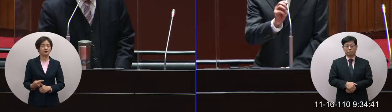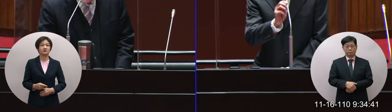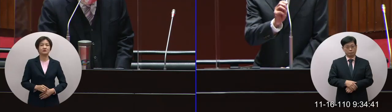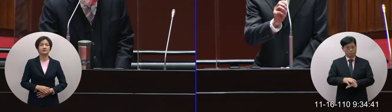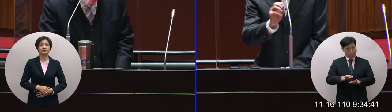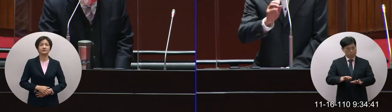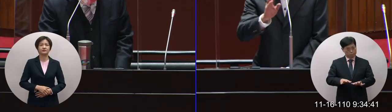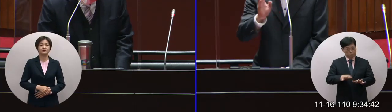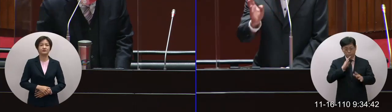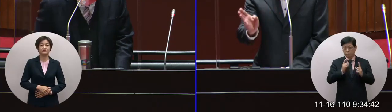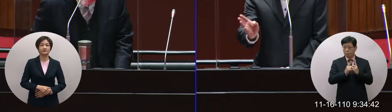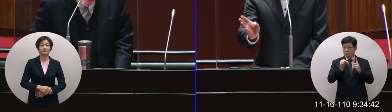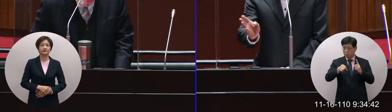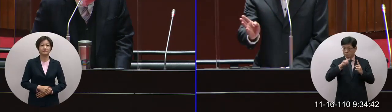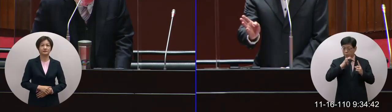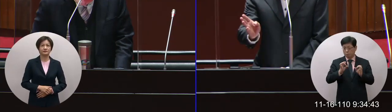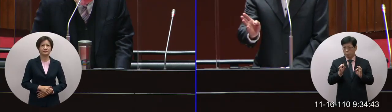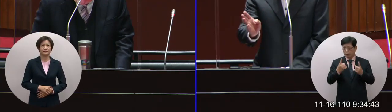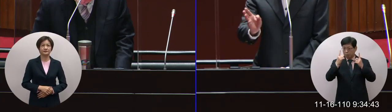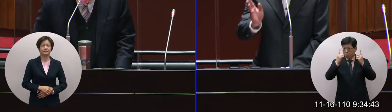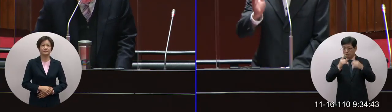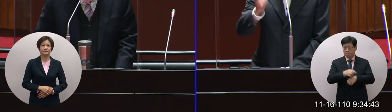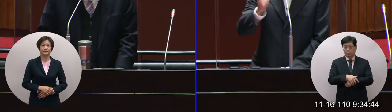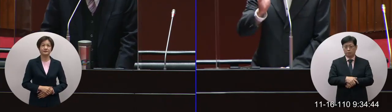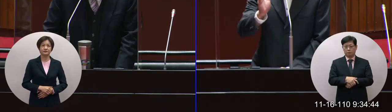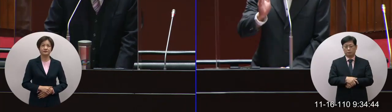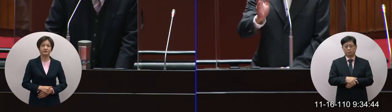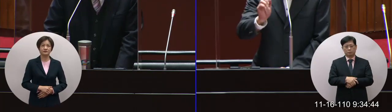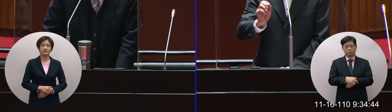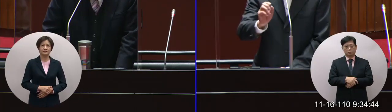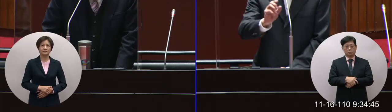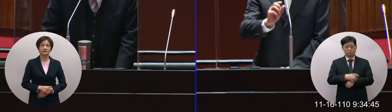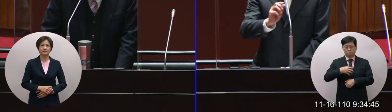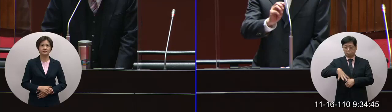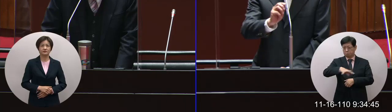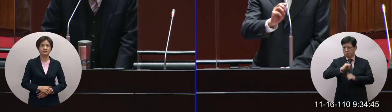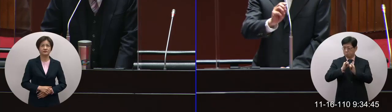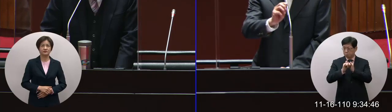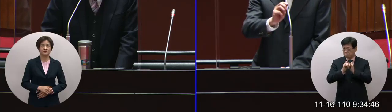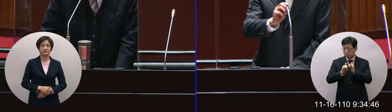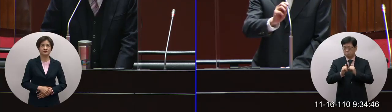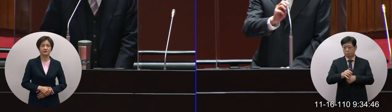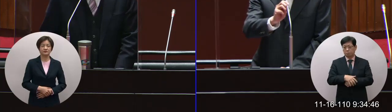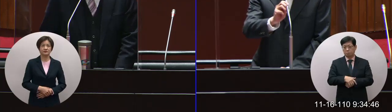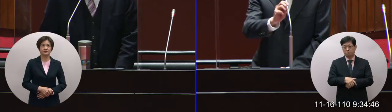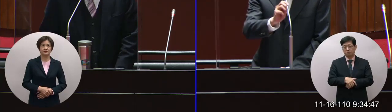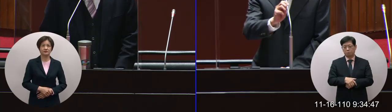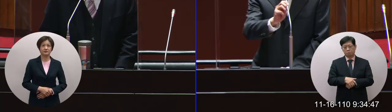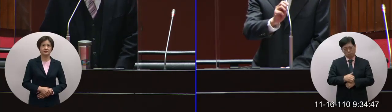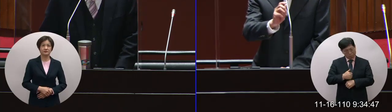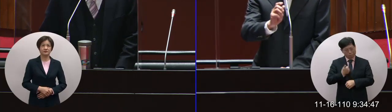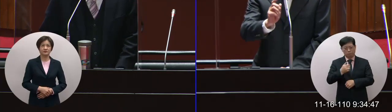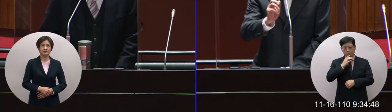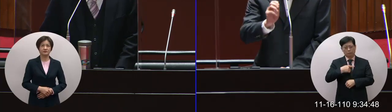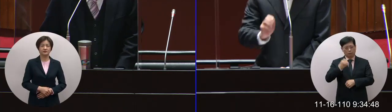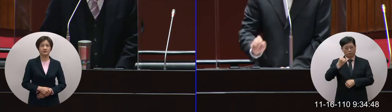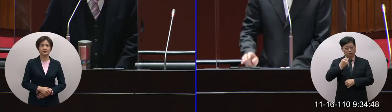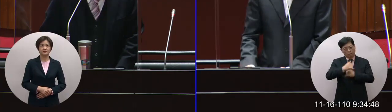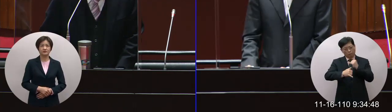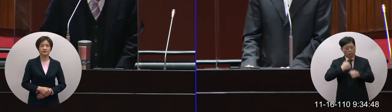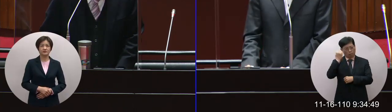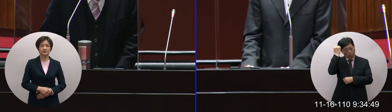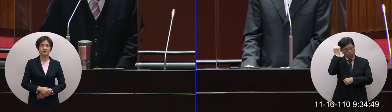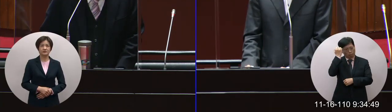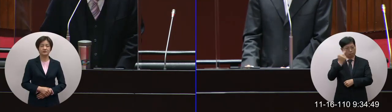所以面對這樣的情況那所有的民眾事實上大家都苦生活